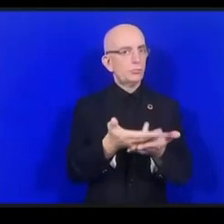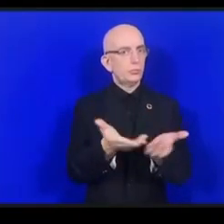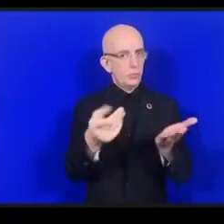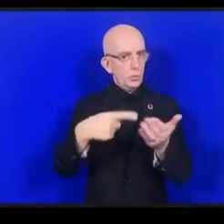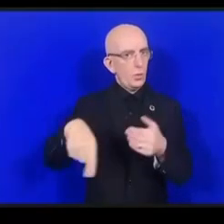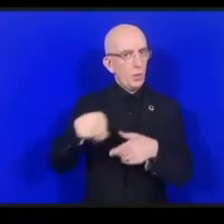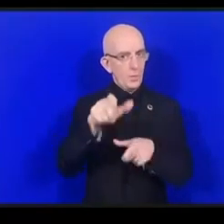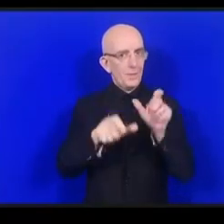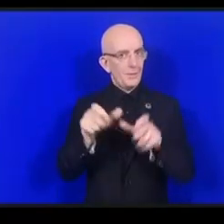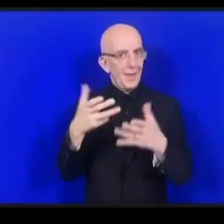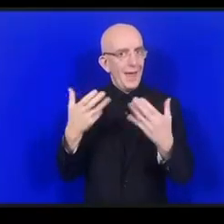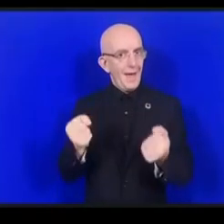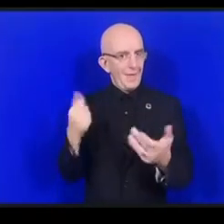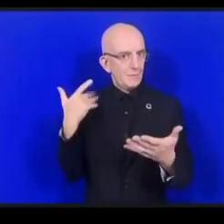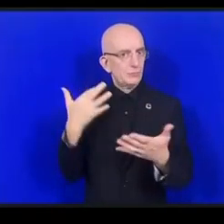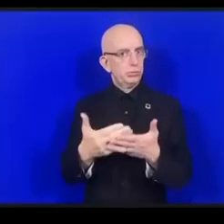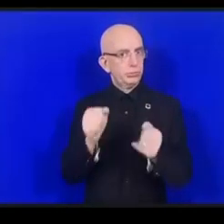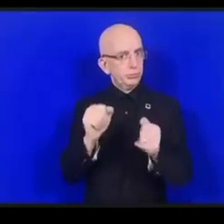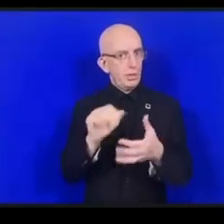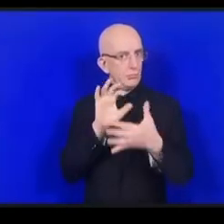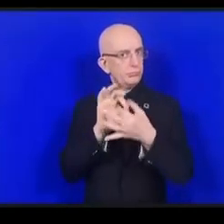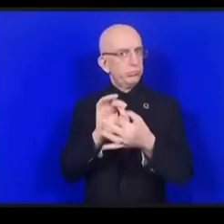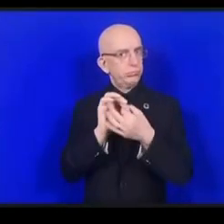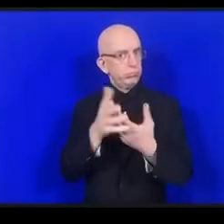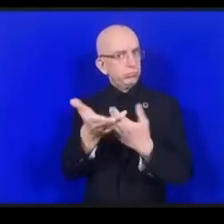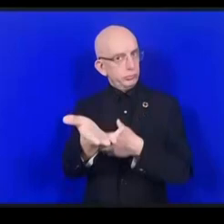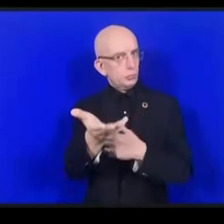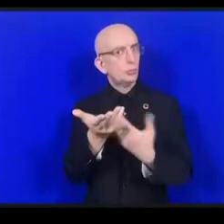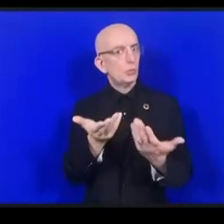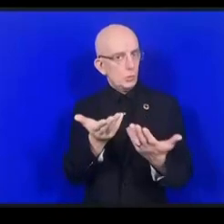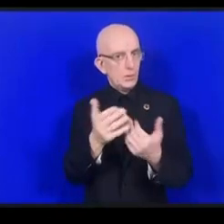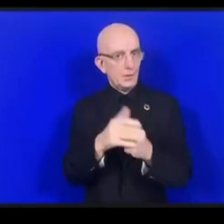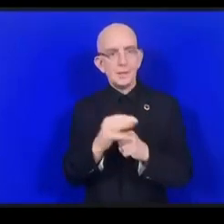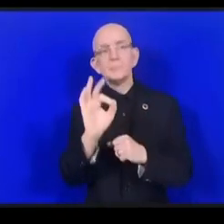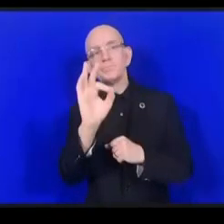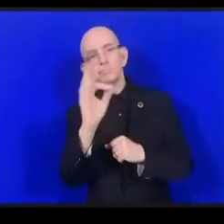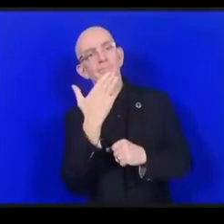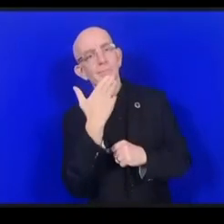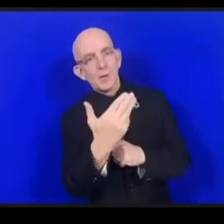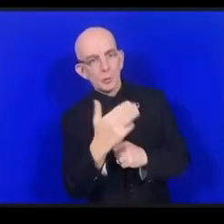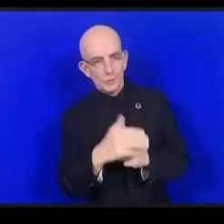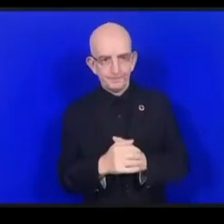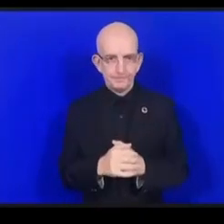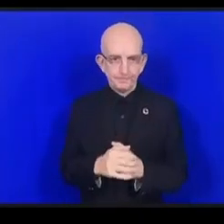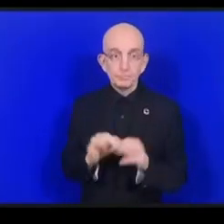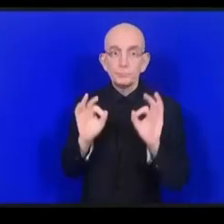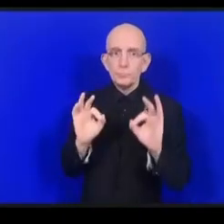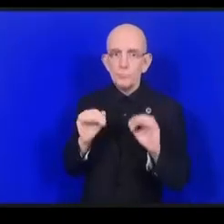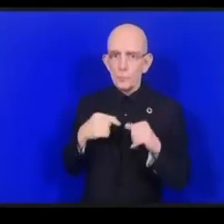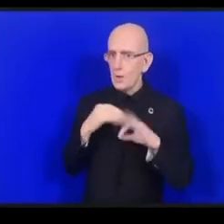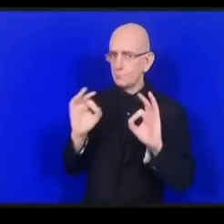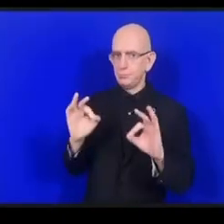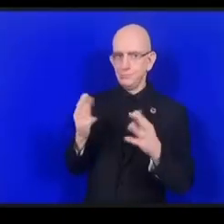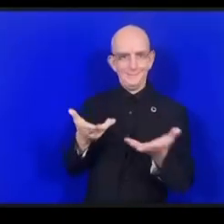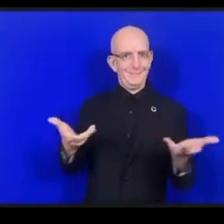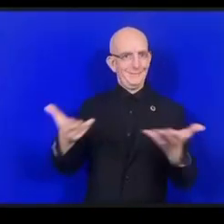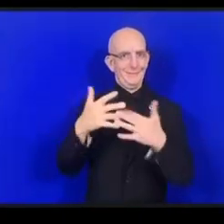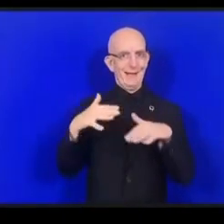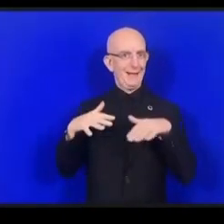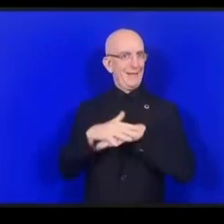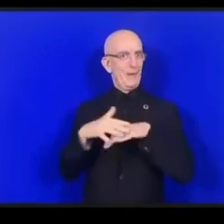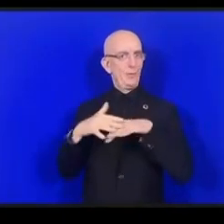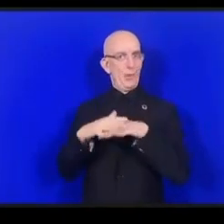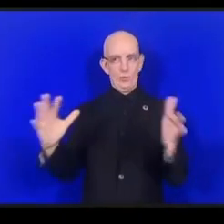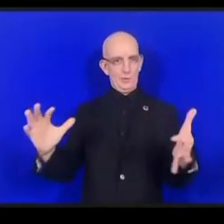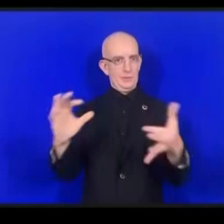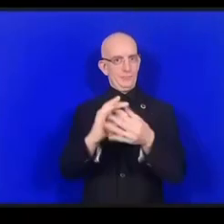عليها ونأمل بأن تكون مفتوحة المصدر إذن نحن سعيدين لهذا